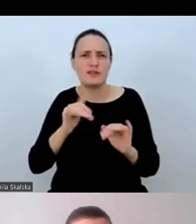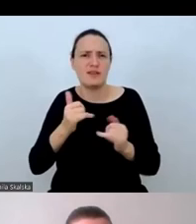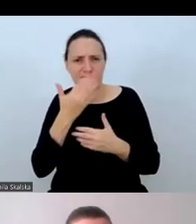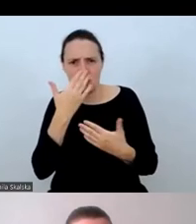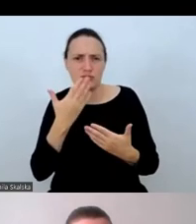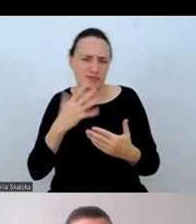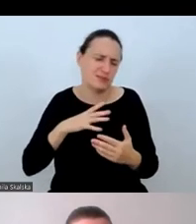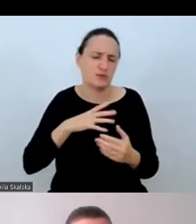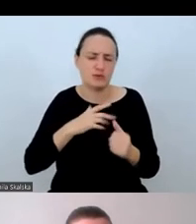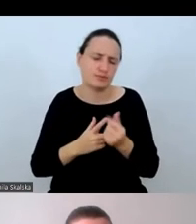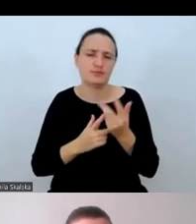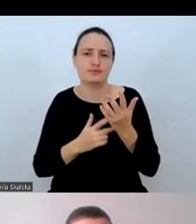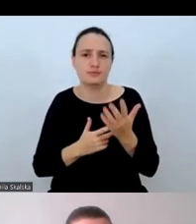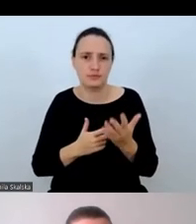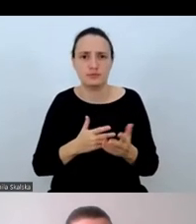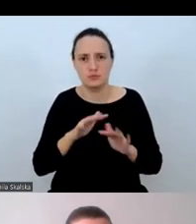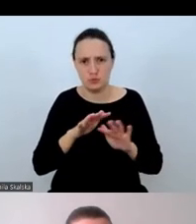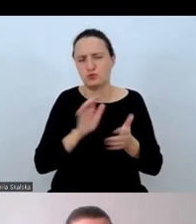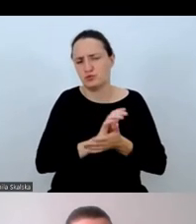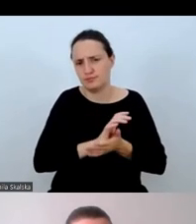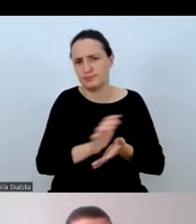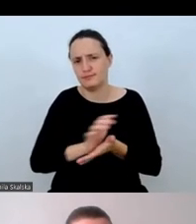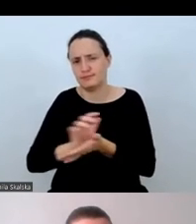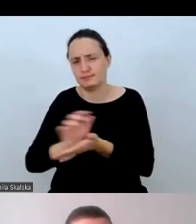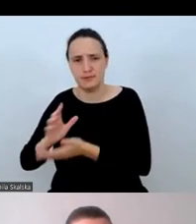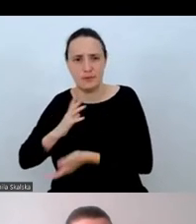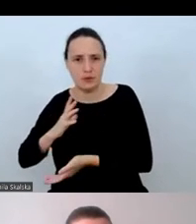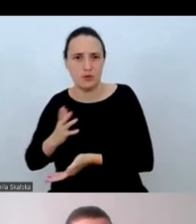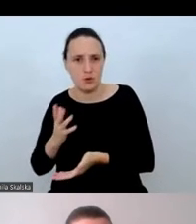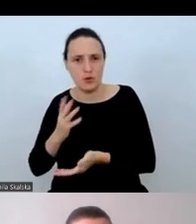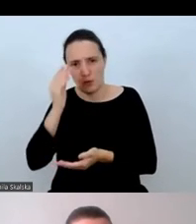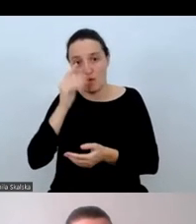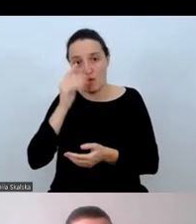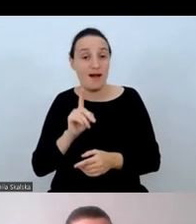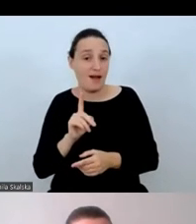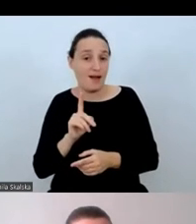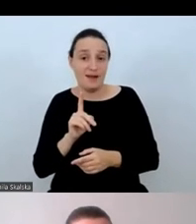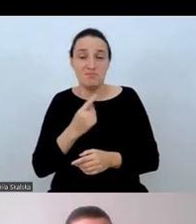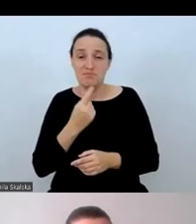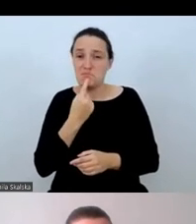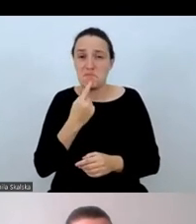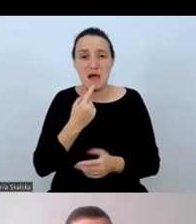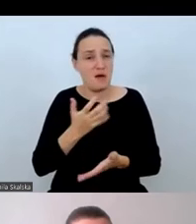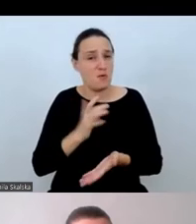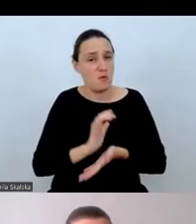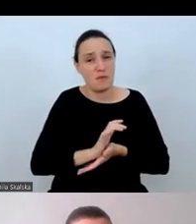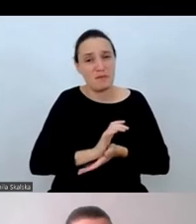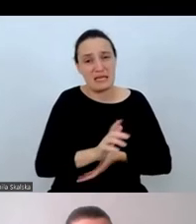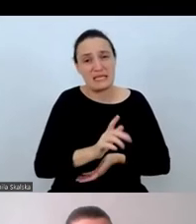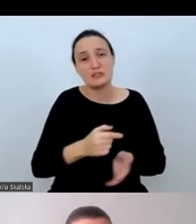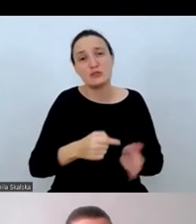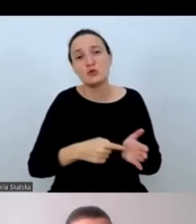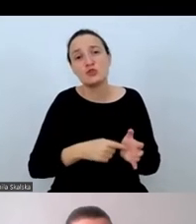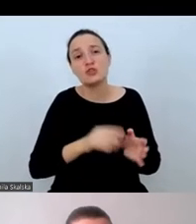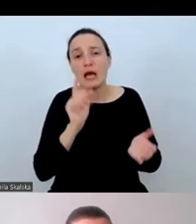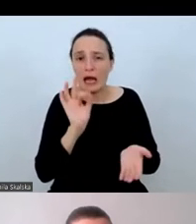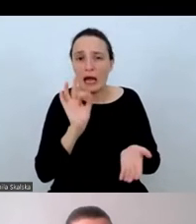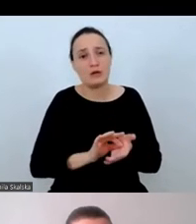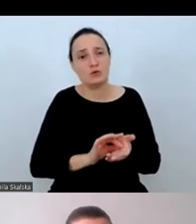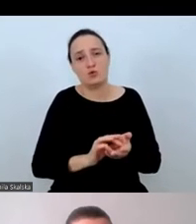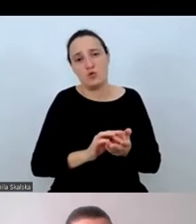Powstało bardzo, bardzo wiele publikacji na ten temat, ale bardzo mało takich publikacji dotyczyło tłumaczenia